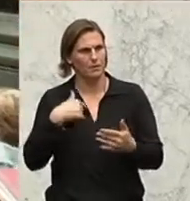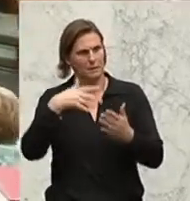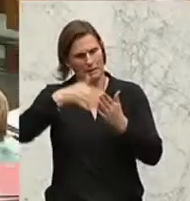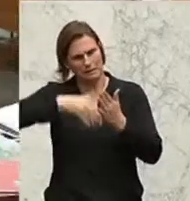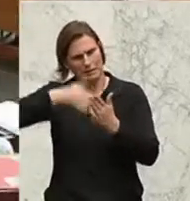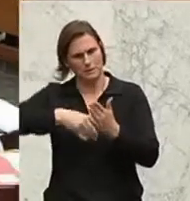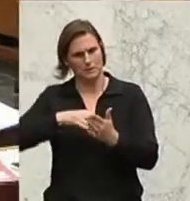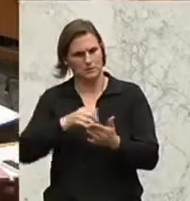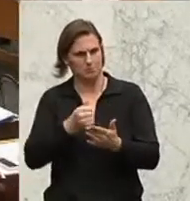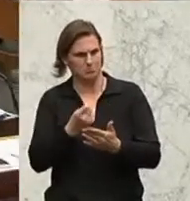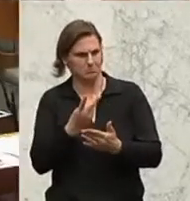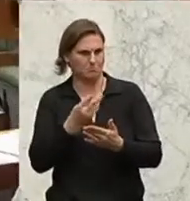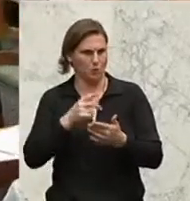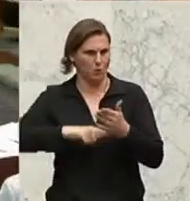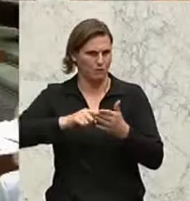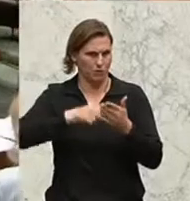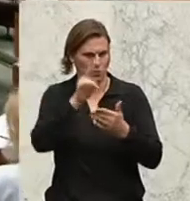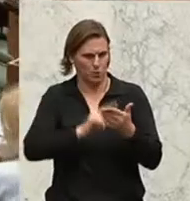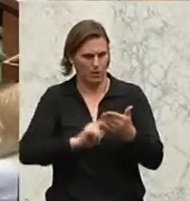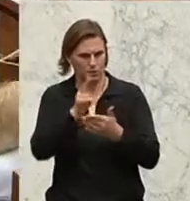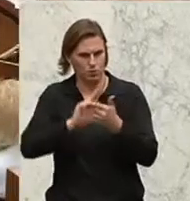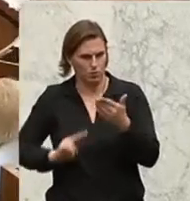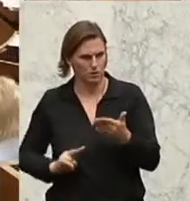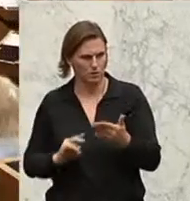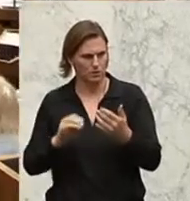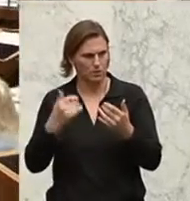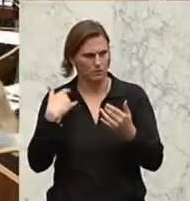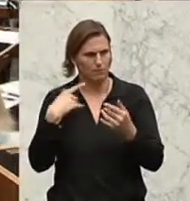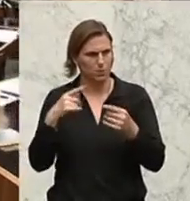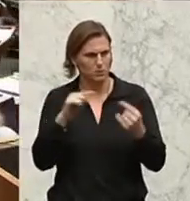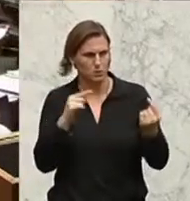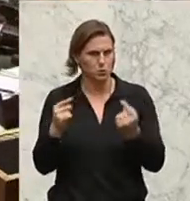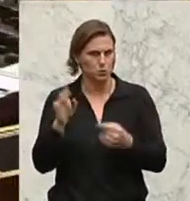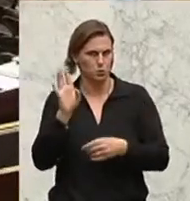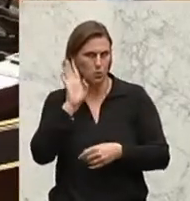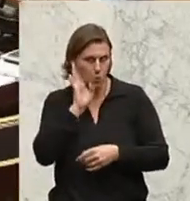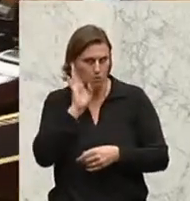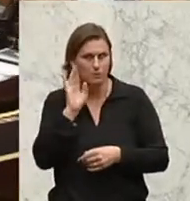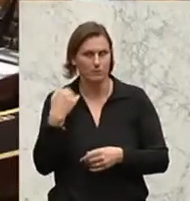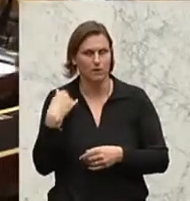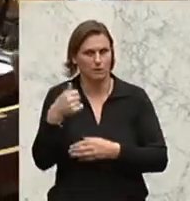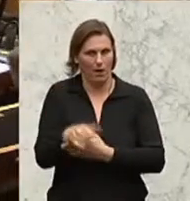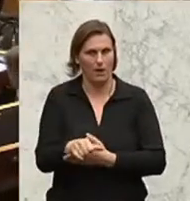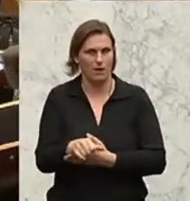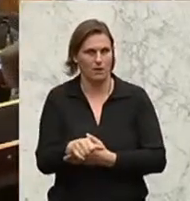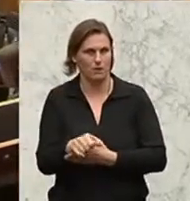mehrfach durchgelesen, konnte das auch, weil ich ja die ganze Zeit an der Diskussion hier teilgenommen habe.